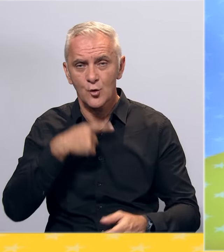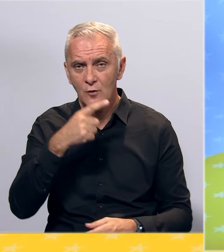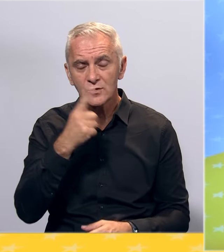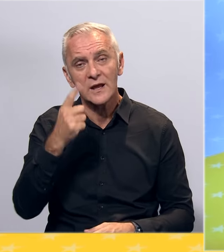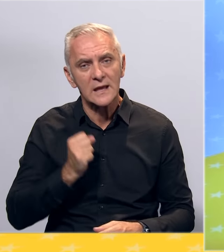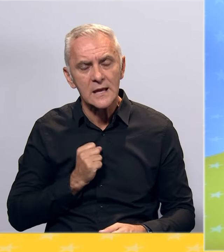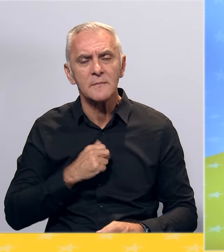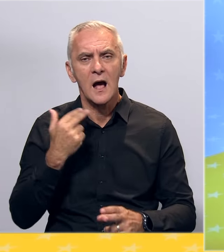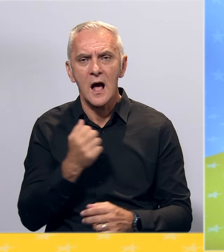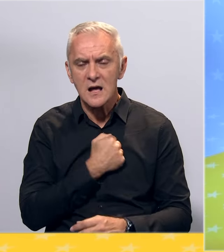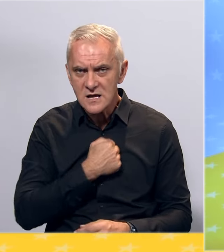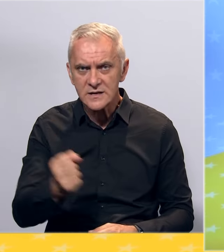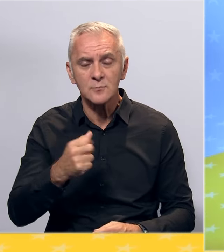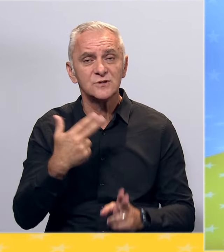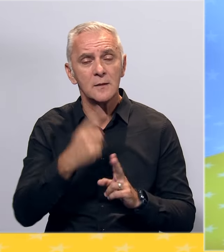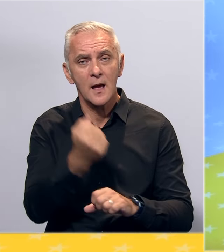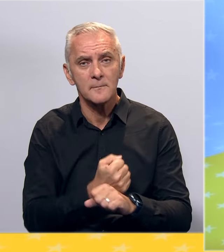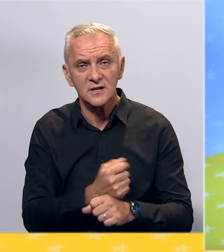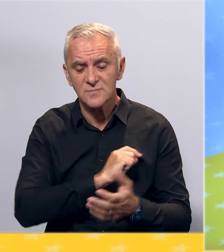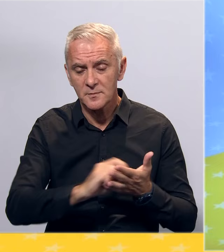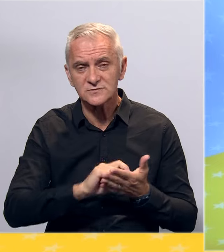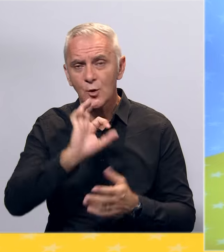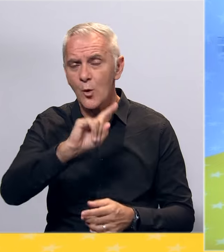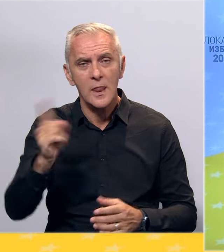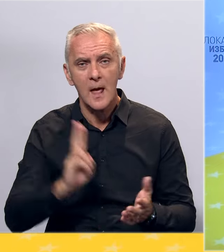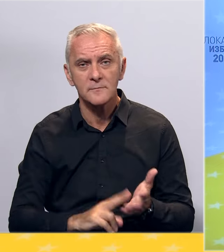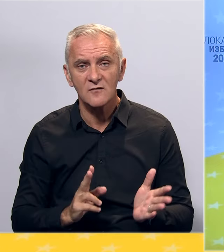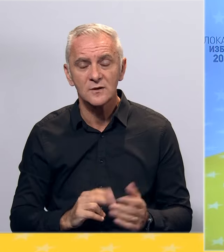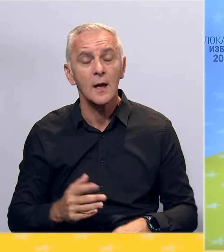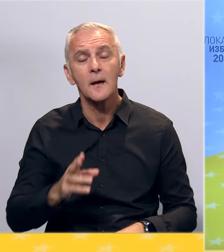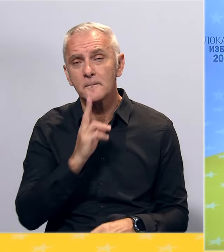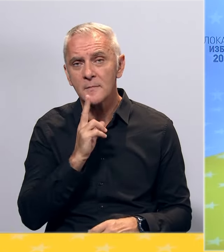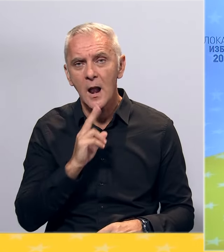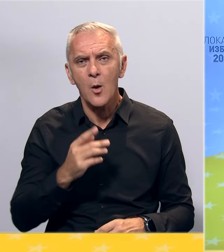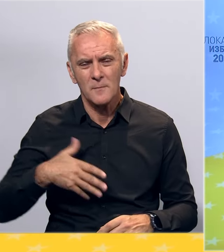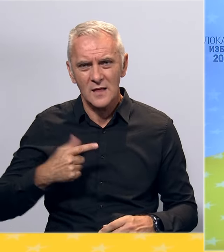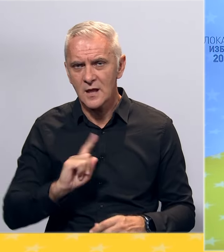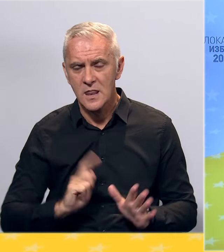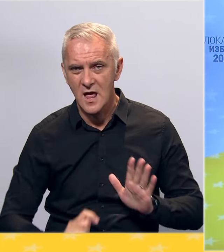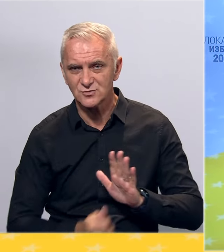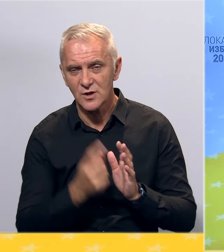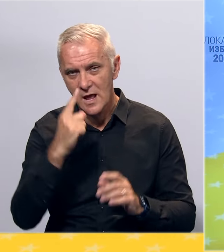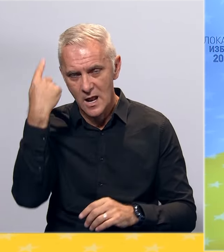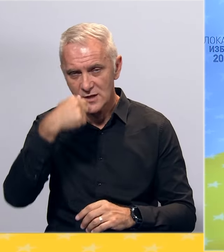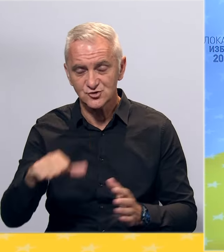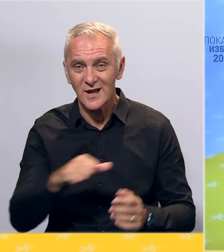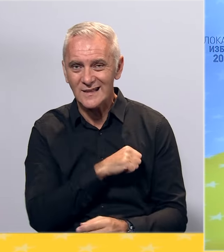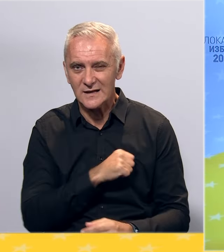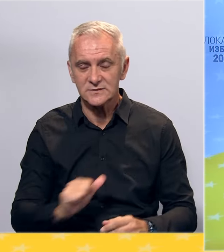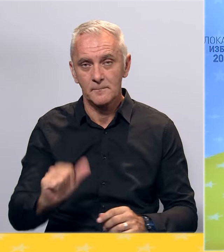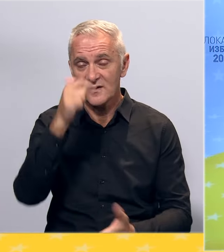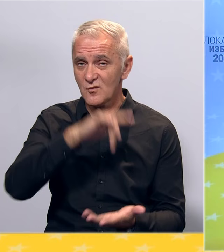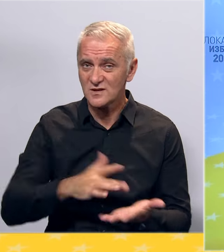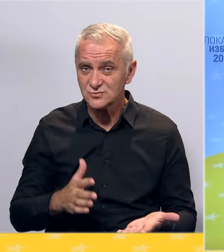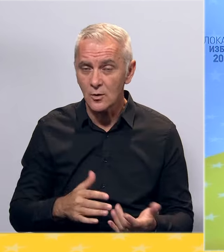imenom i prezmenom pričati i pisati o nepravdi. Malo je mladi koji se neće prodati i lični interes staviti na prvo mjesto. Danas su